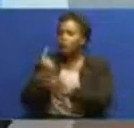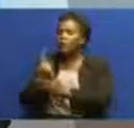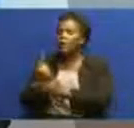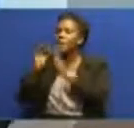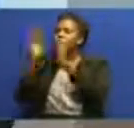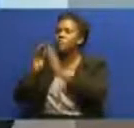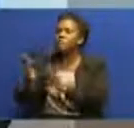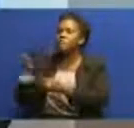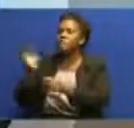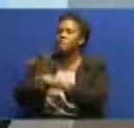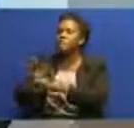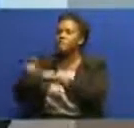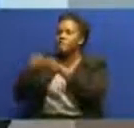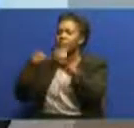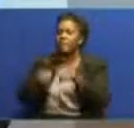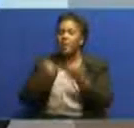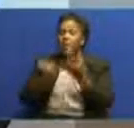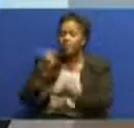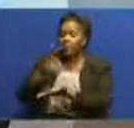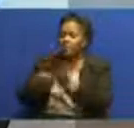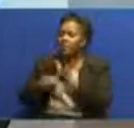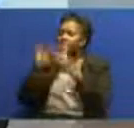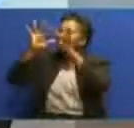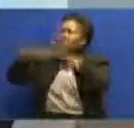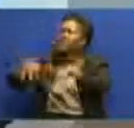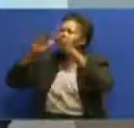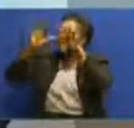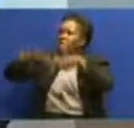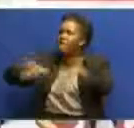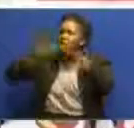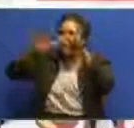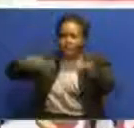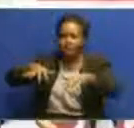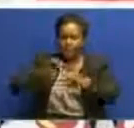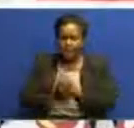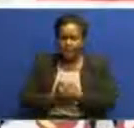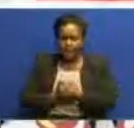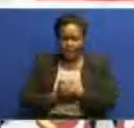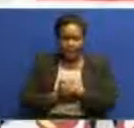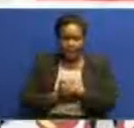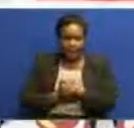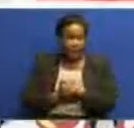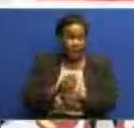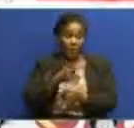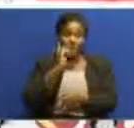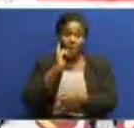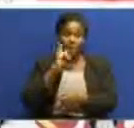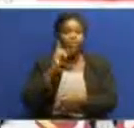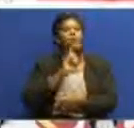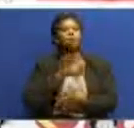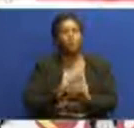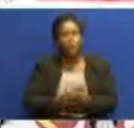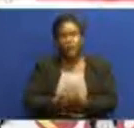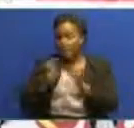sababishwa na mvua, kuendelea kuhunyesha kwenye baadhi ya maeneo hapa nchini. Umeme tunawa kutosha, lakini